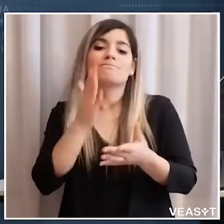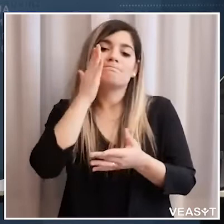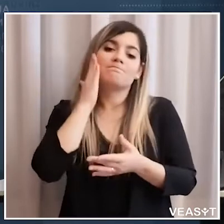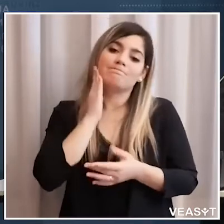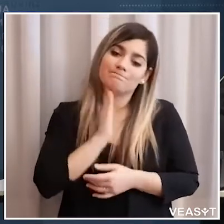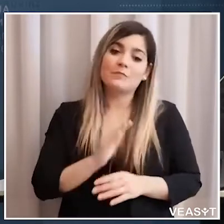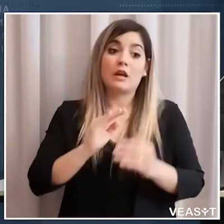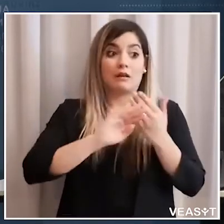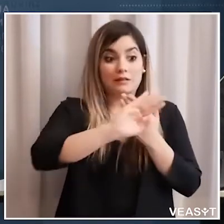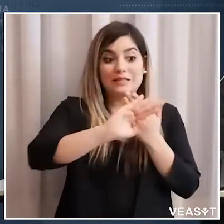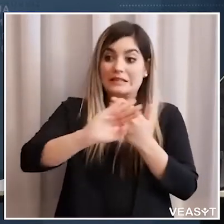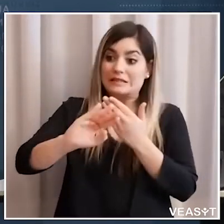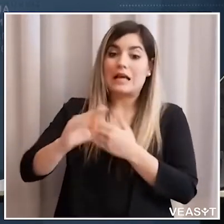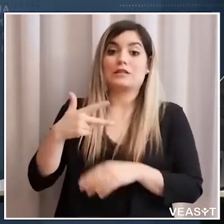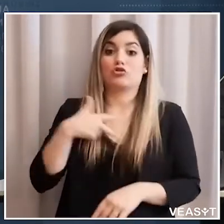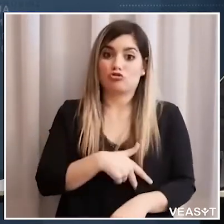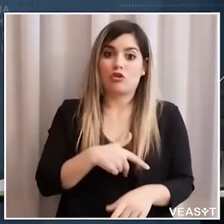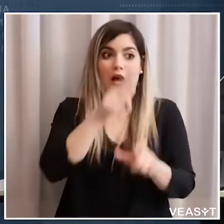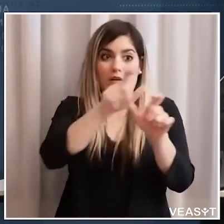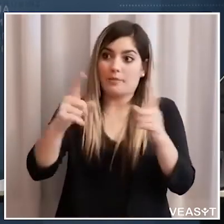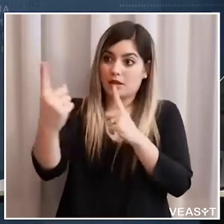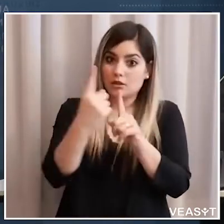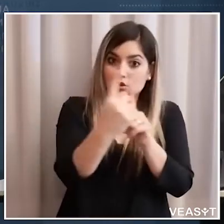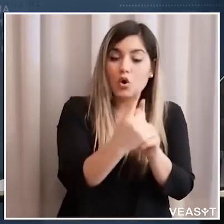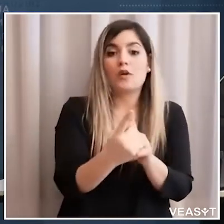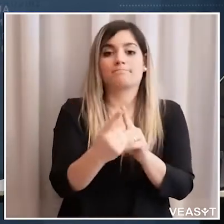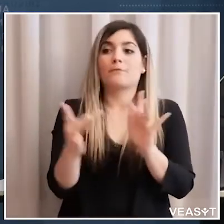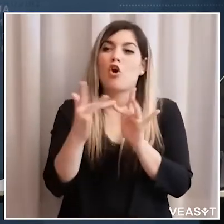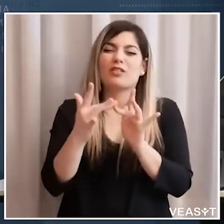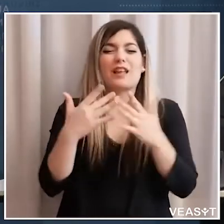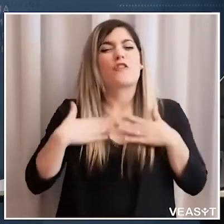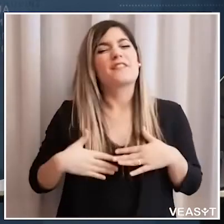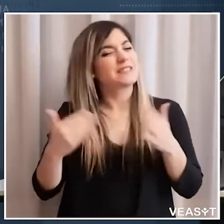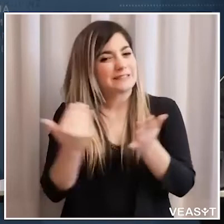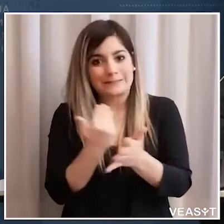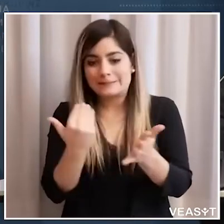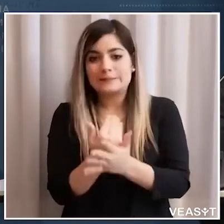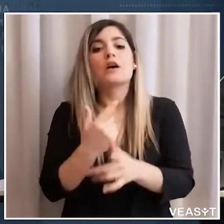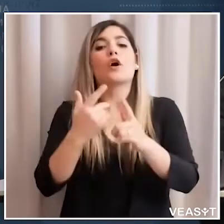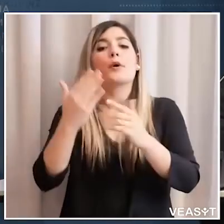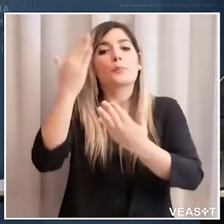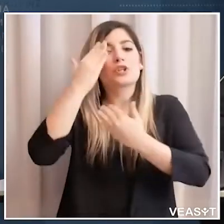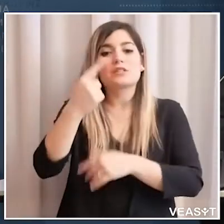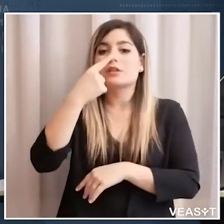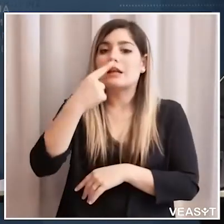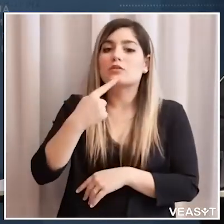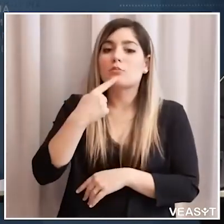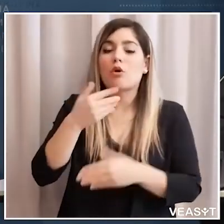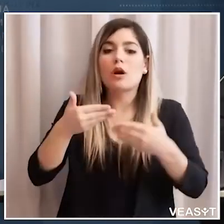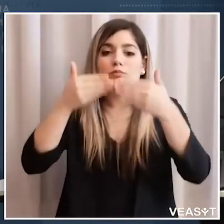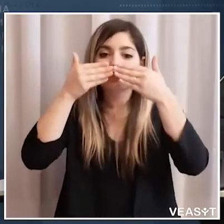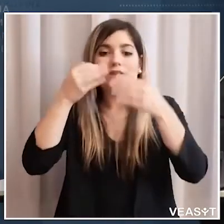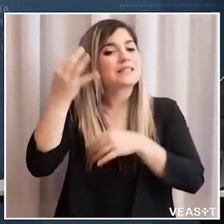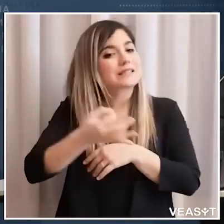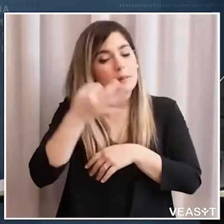sociali quando si incontrano le persone di non avere un contatto fisico di utilizzare sempre le protezioni naso